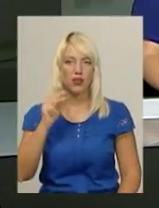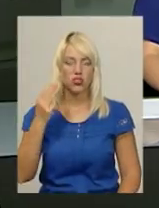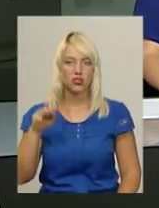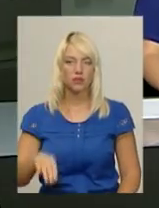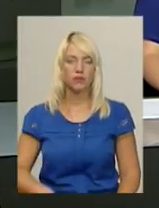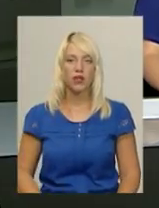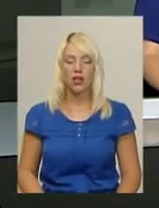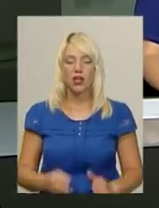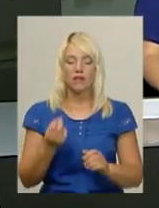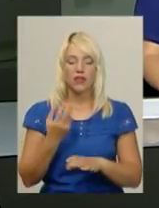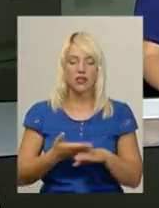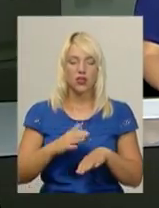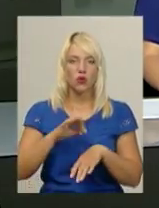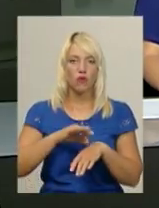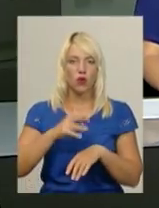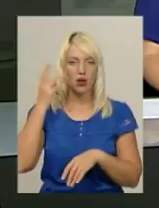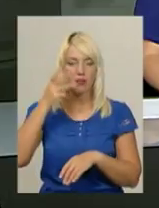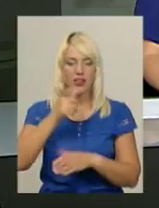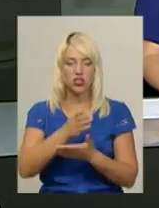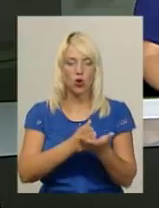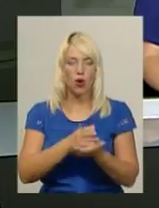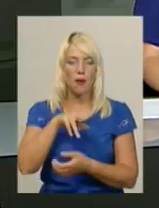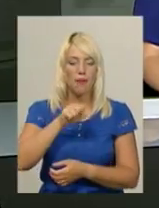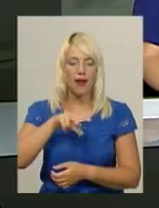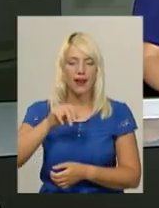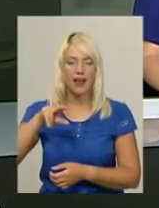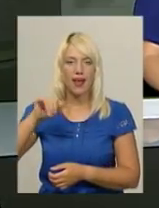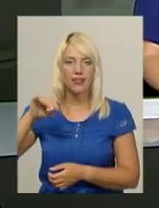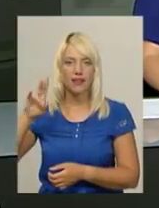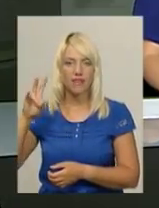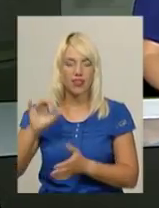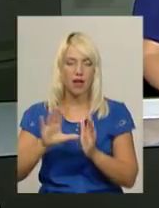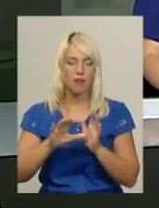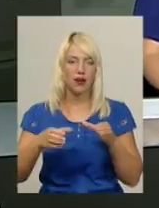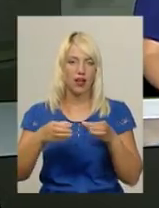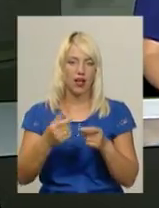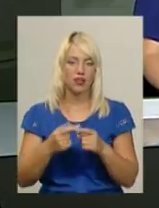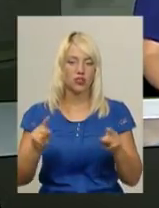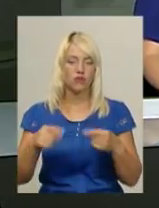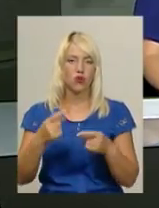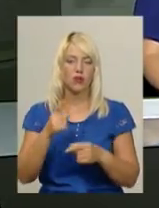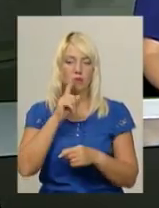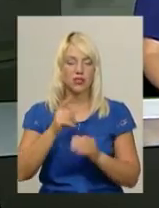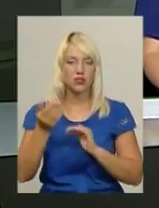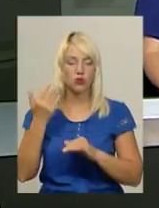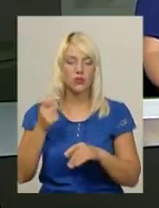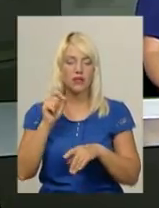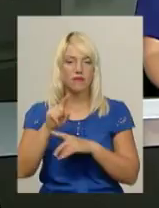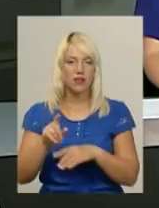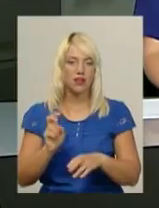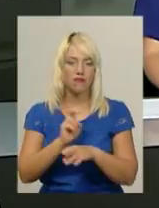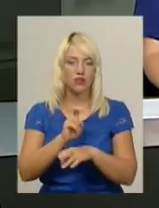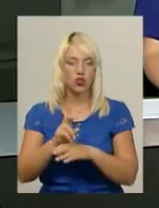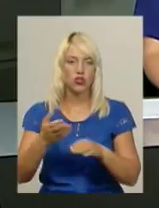12 тяжкохворих хмельничан обслуговує паліативна бригада. Її створили місяць Завдання бригади – відвідування важкохворих